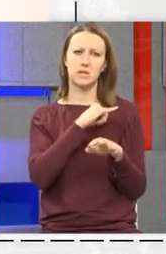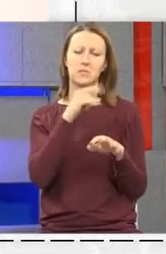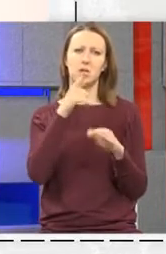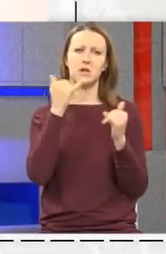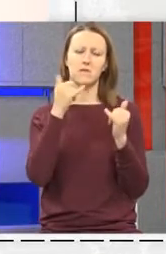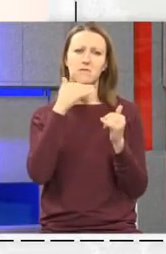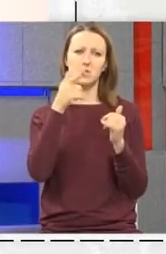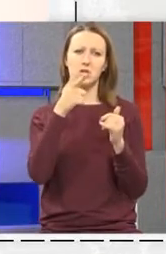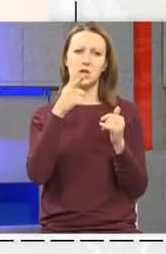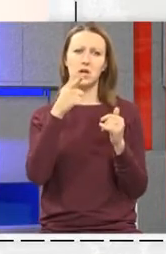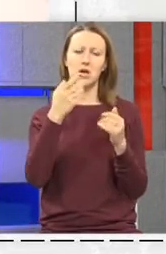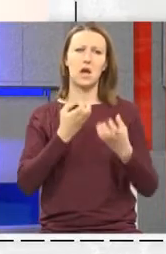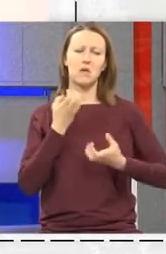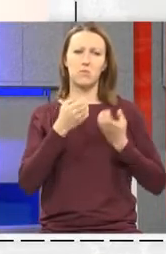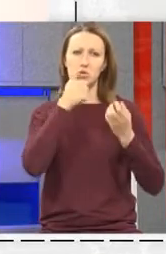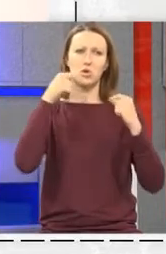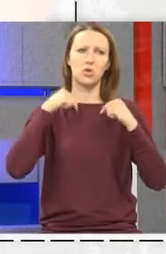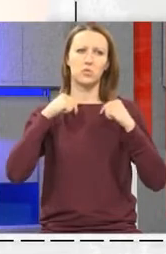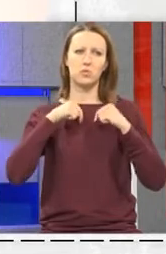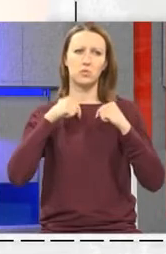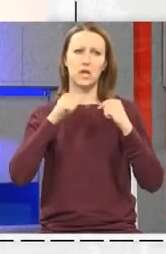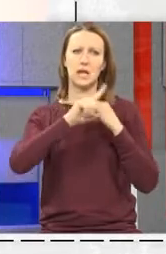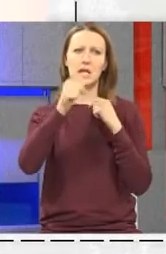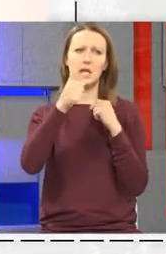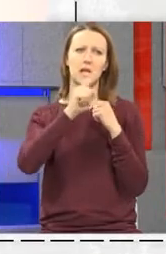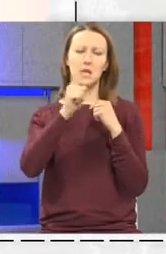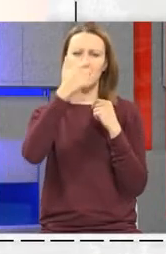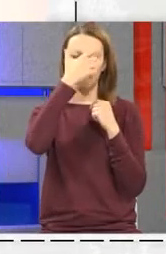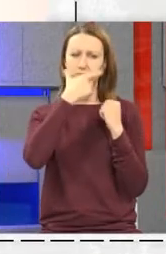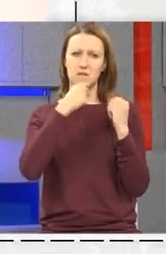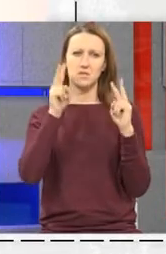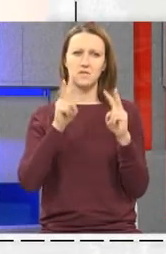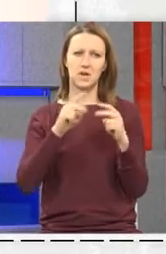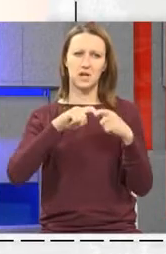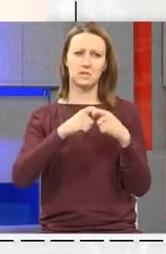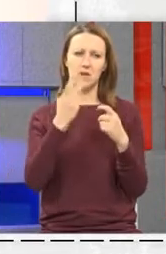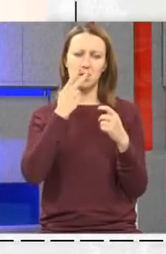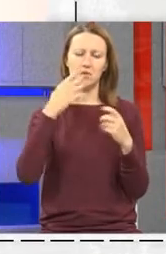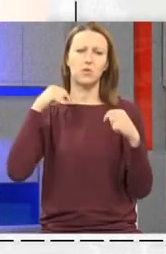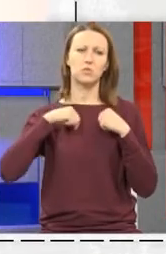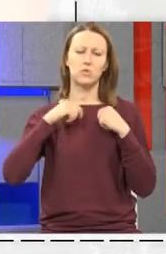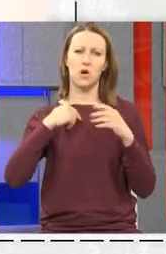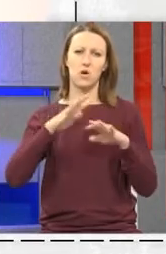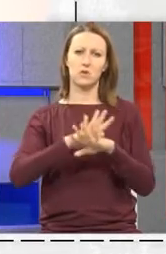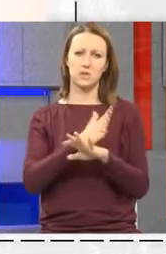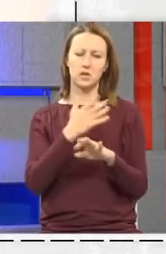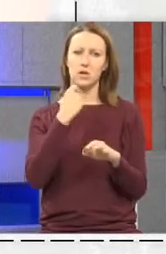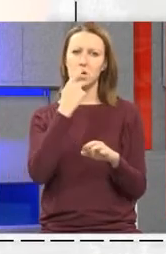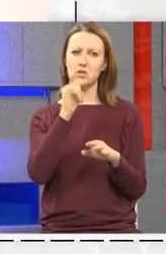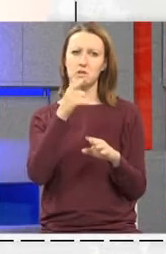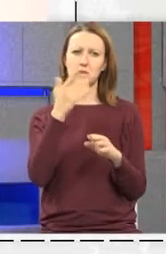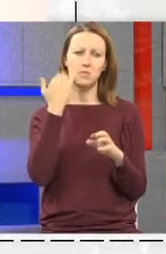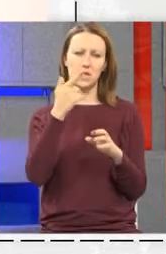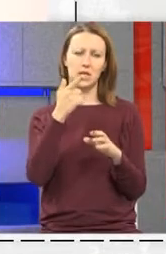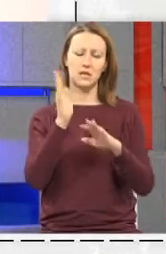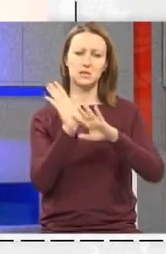Znači većina tih emocija Dolazi ono što je iznutra Sve iznutra Nijedan nije fizički Realna stvar Naravno Rekao si da si